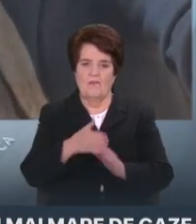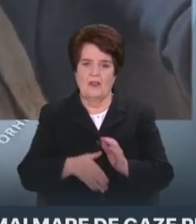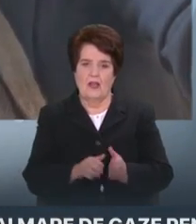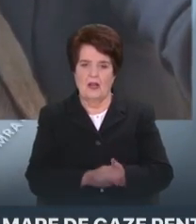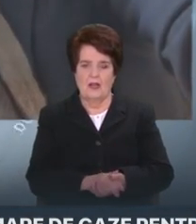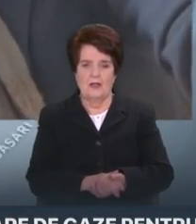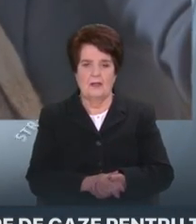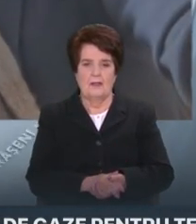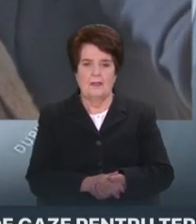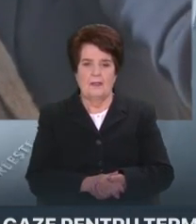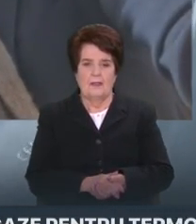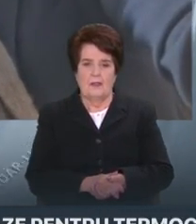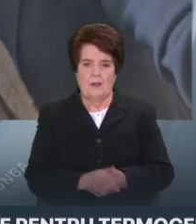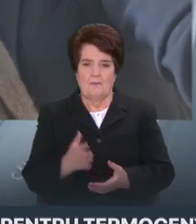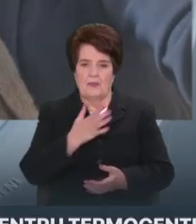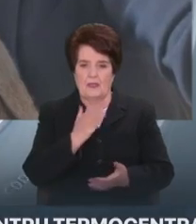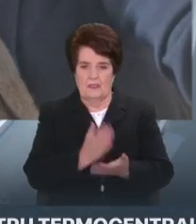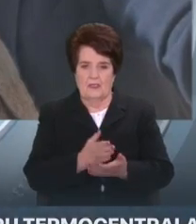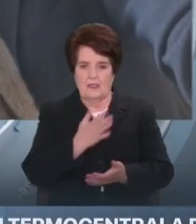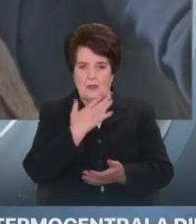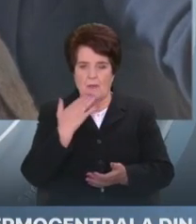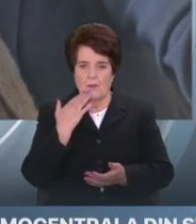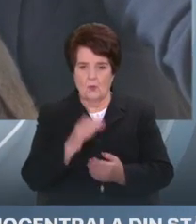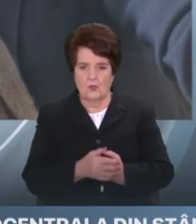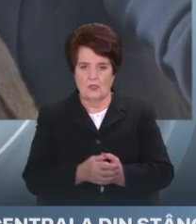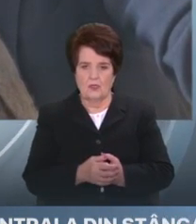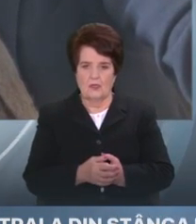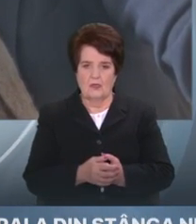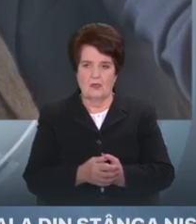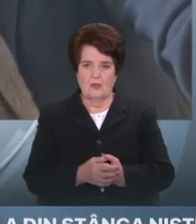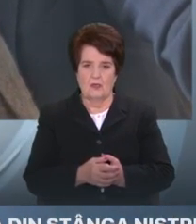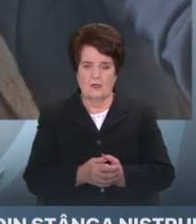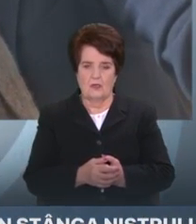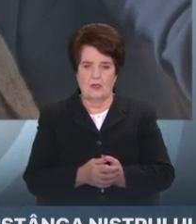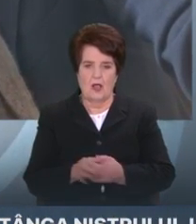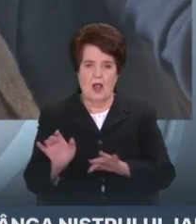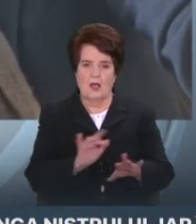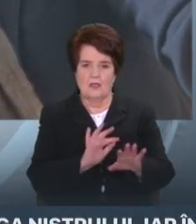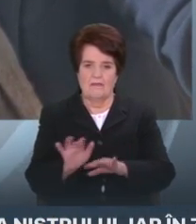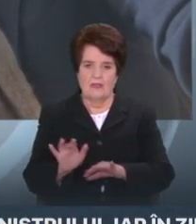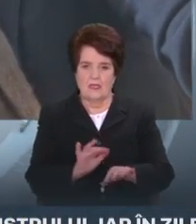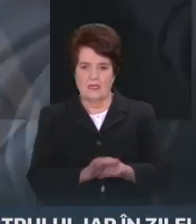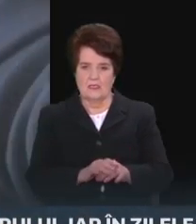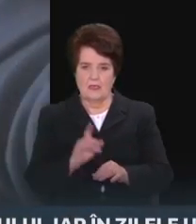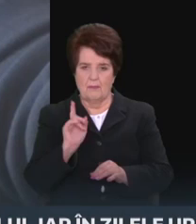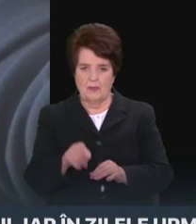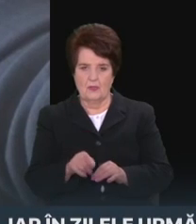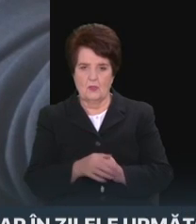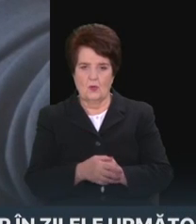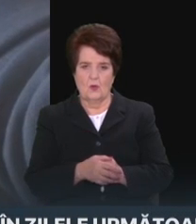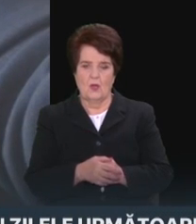Uitați, sunt mai multe. Accesarea Uniburse sunt mai multe activități tehnice,